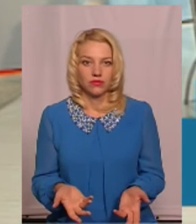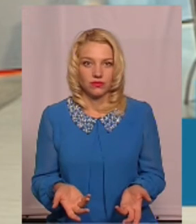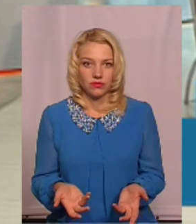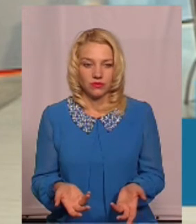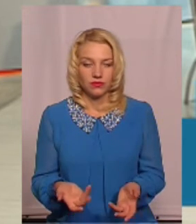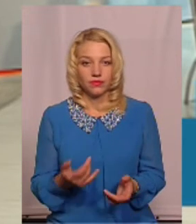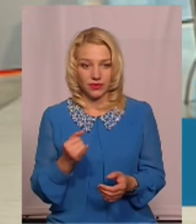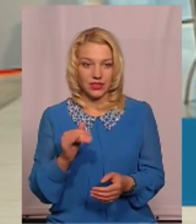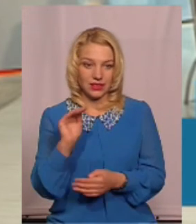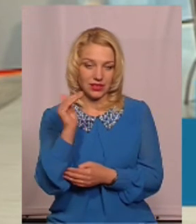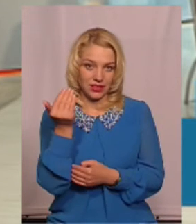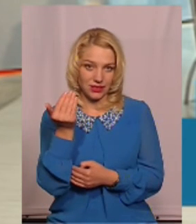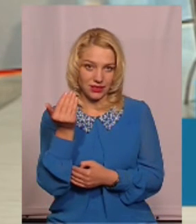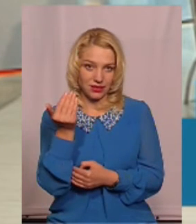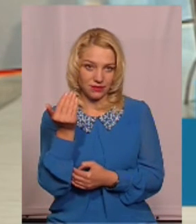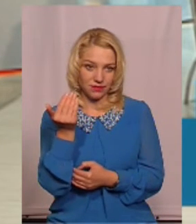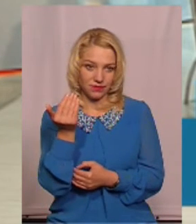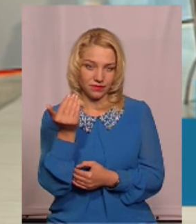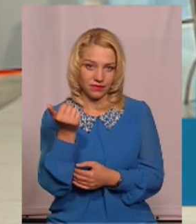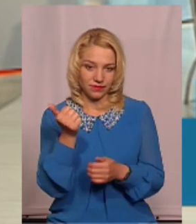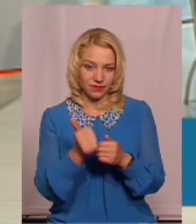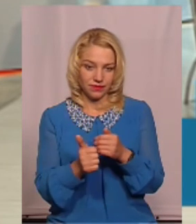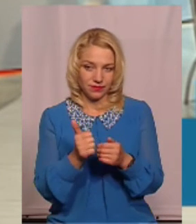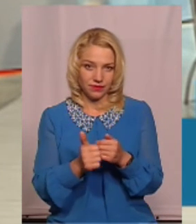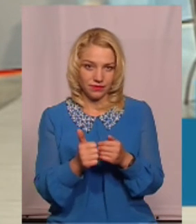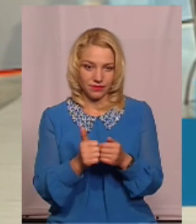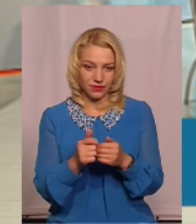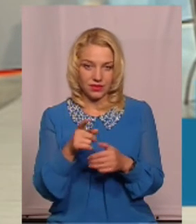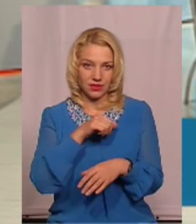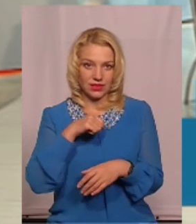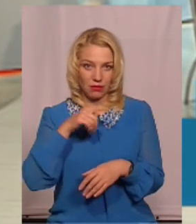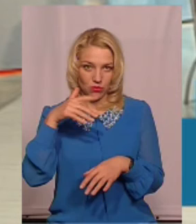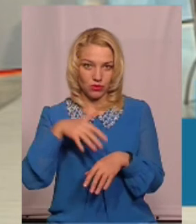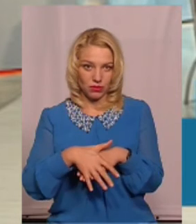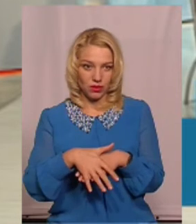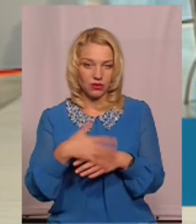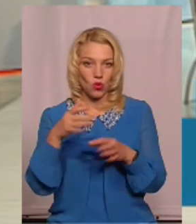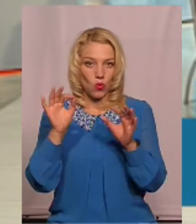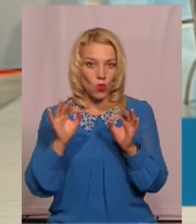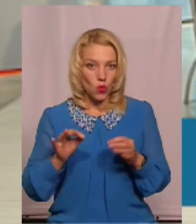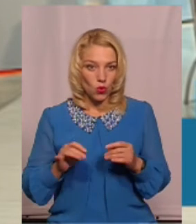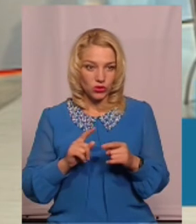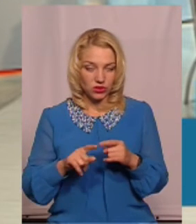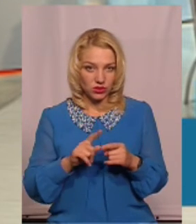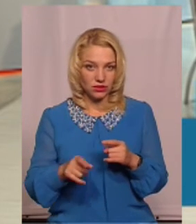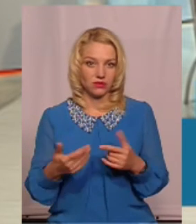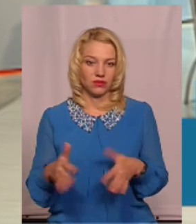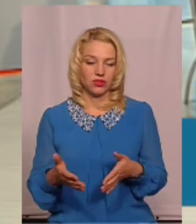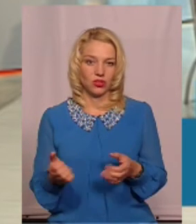І дитина часто, самі розумієте, вже осінь настає.